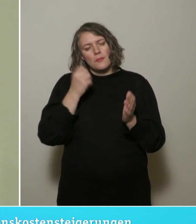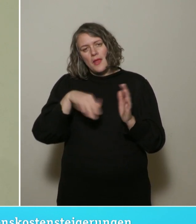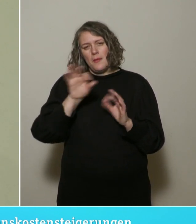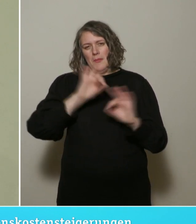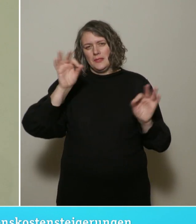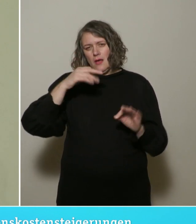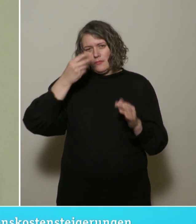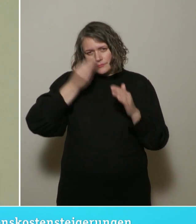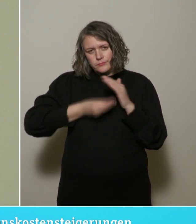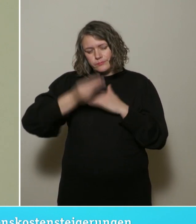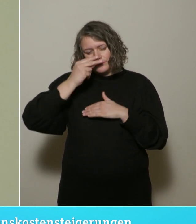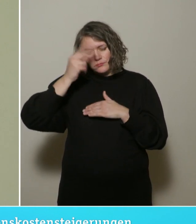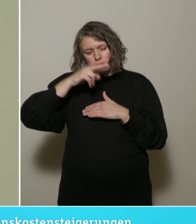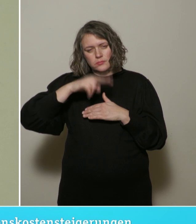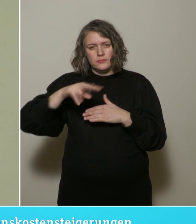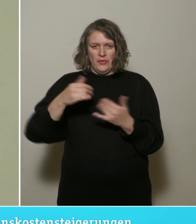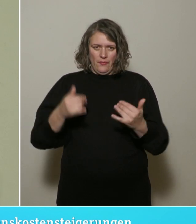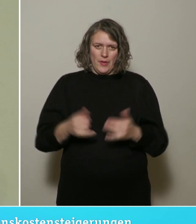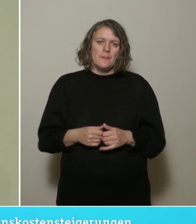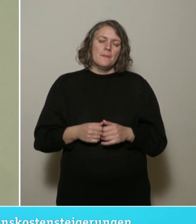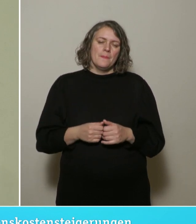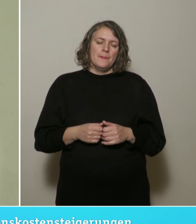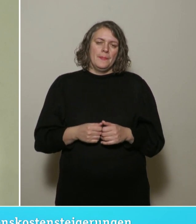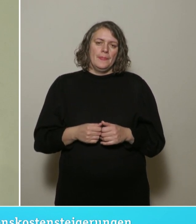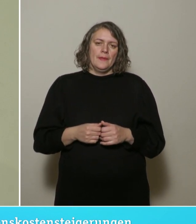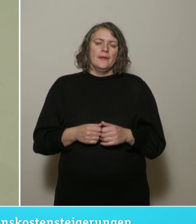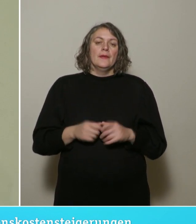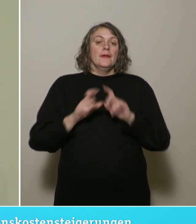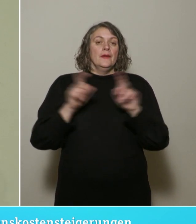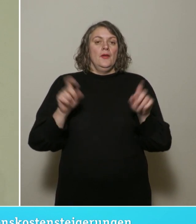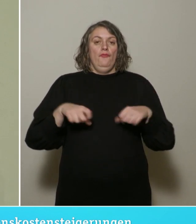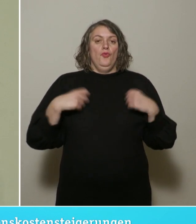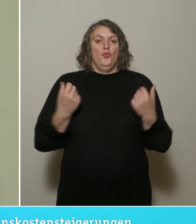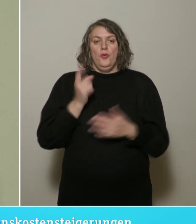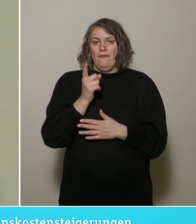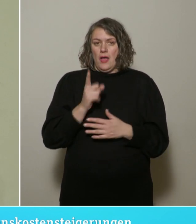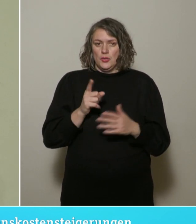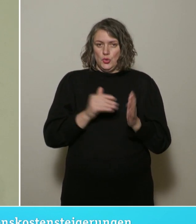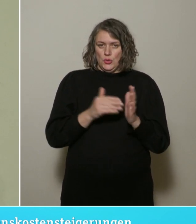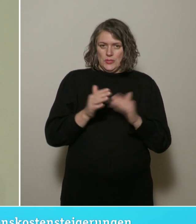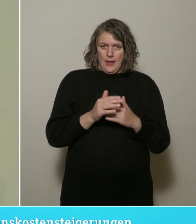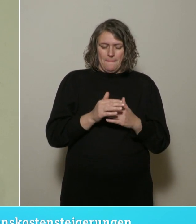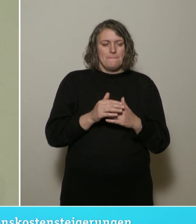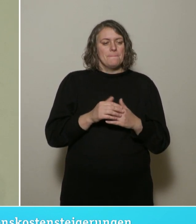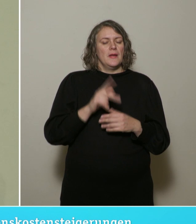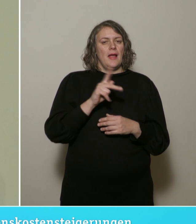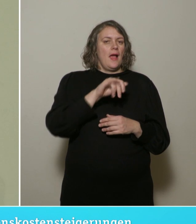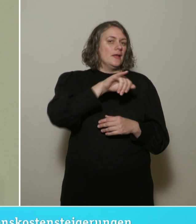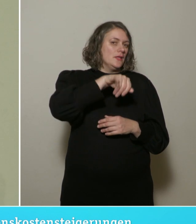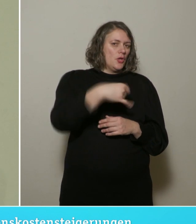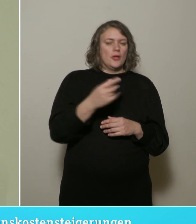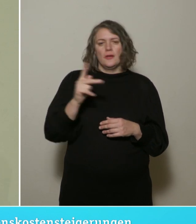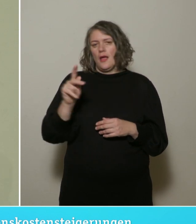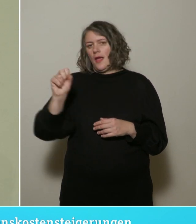Zum Frühwarnsystem, insbesondere bei den Eigenbetrieben KIJ und KSJ. Hier ist bei